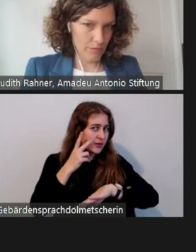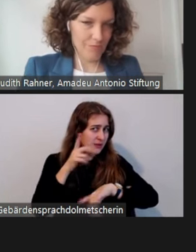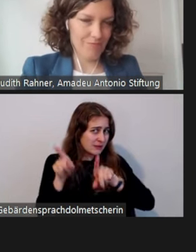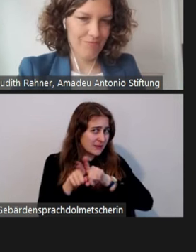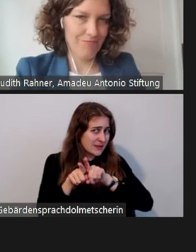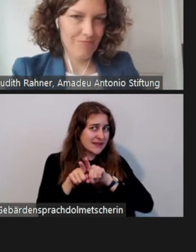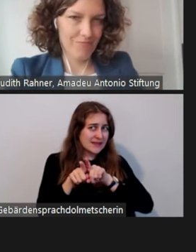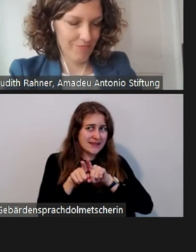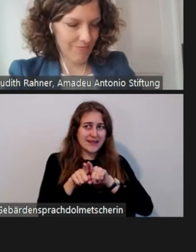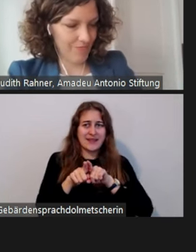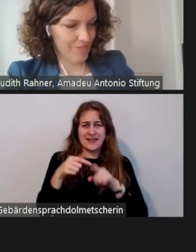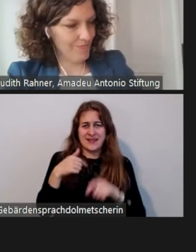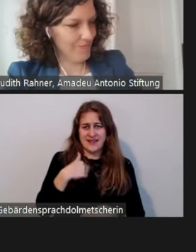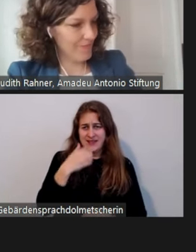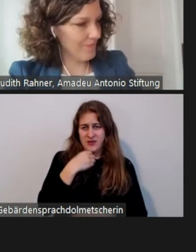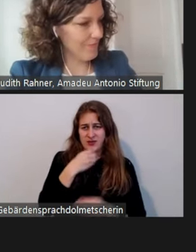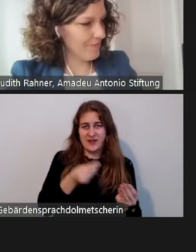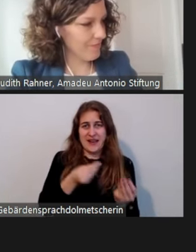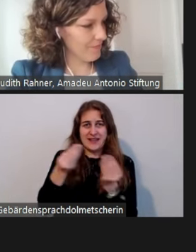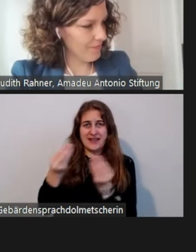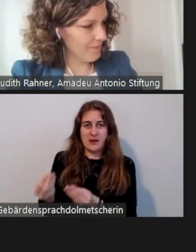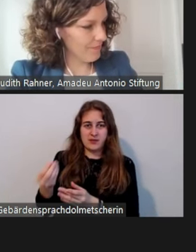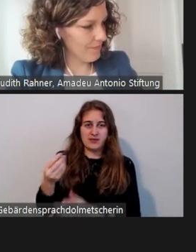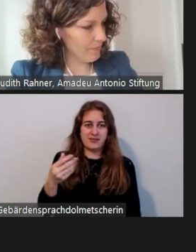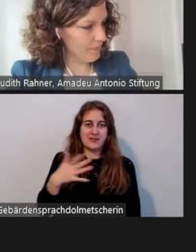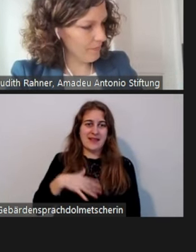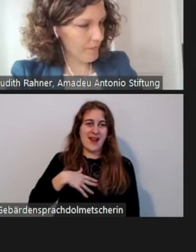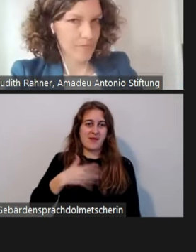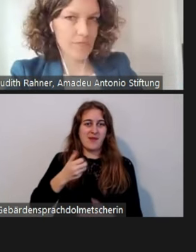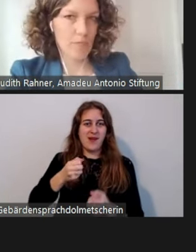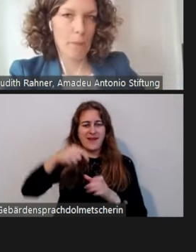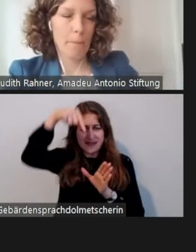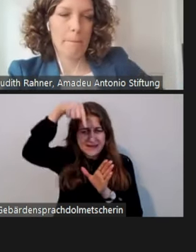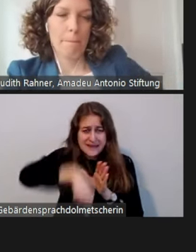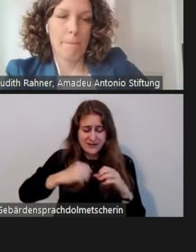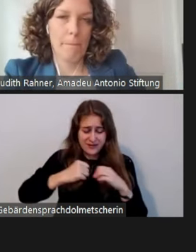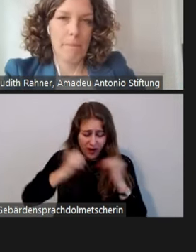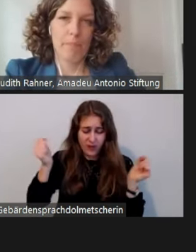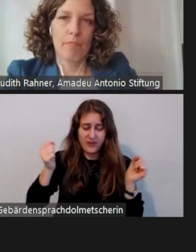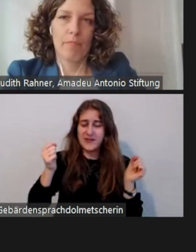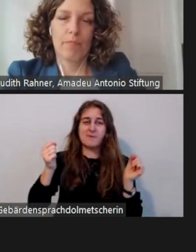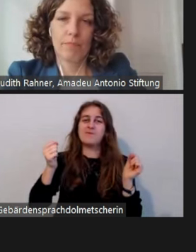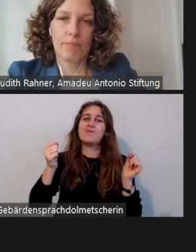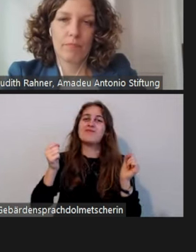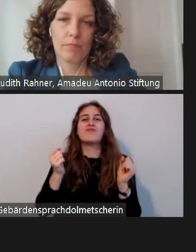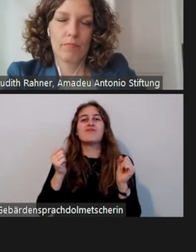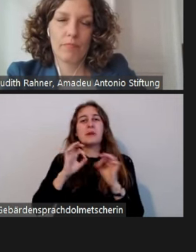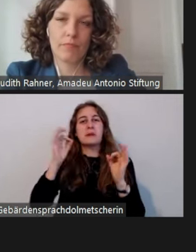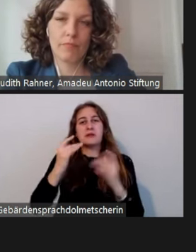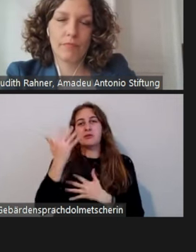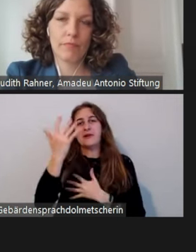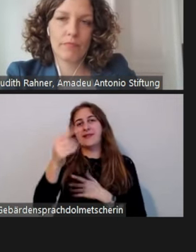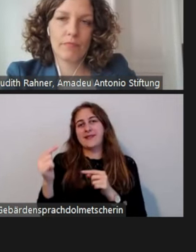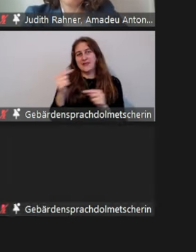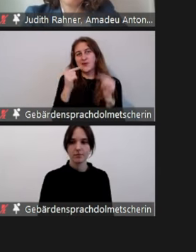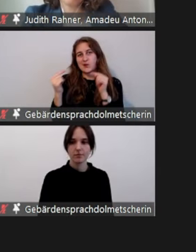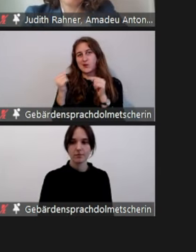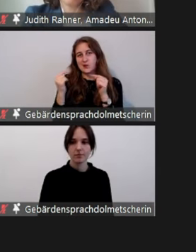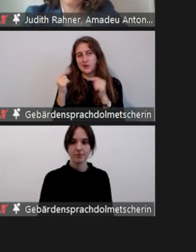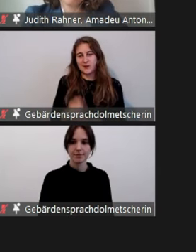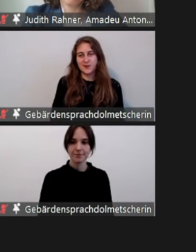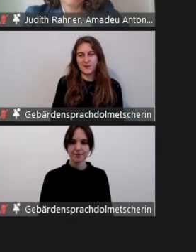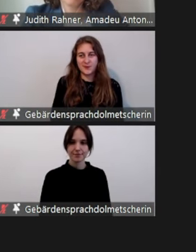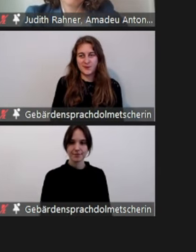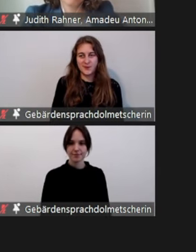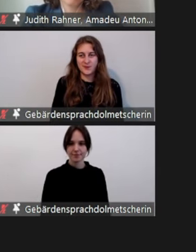weiter. Sonst wäre ich jetzt nochmal auf die einzelnen Ebenen eingegangen, aber das können wir ja dann vielleicht auch nochmal in der Diskussion machen. Und es ist eher